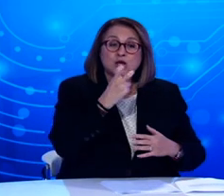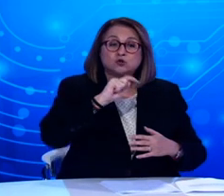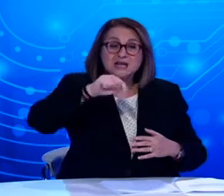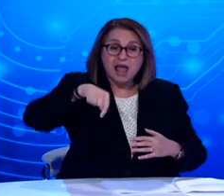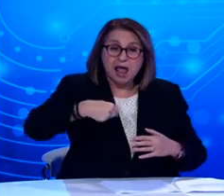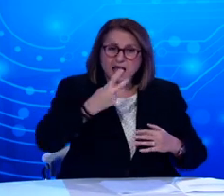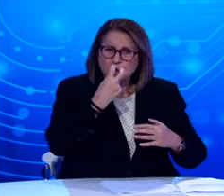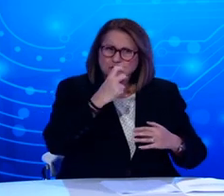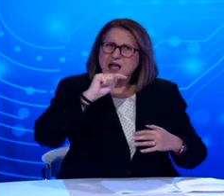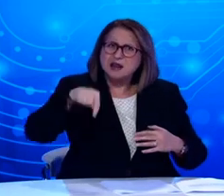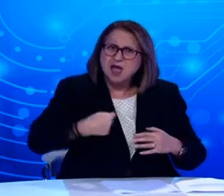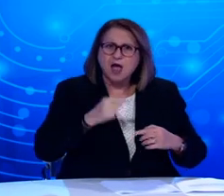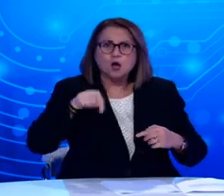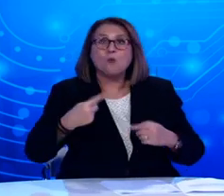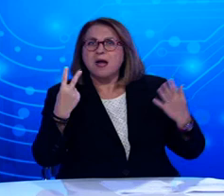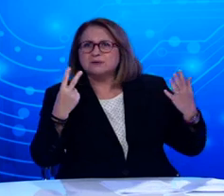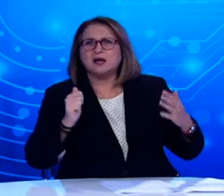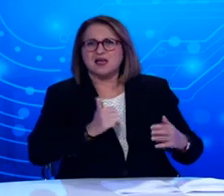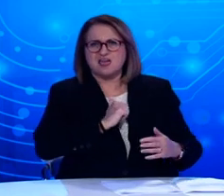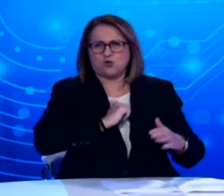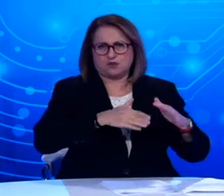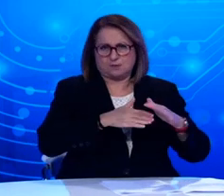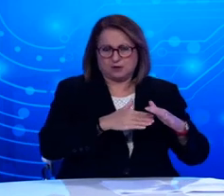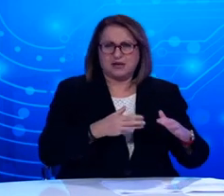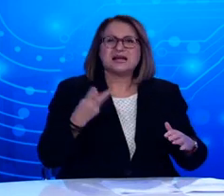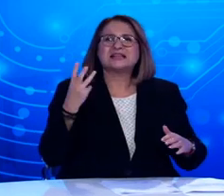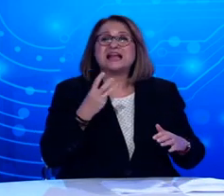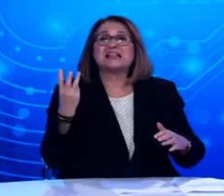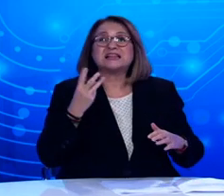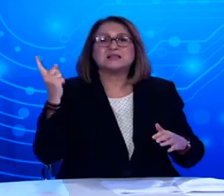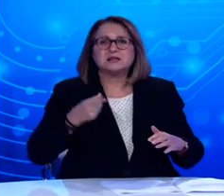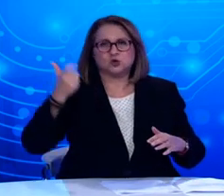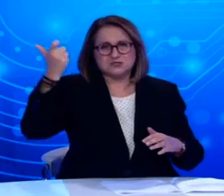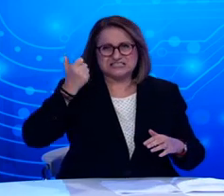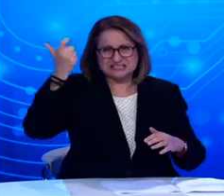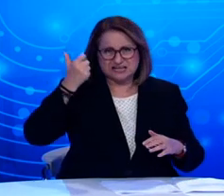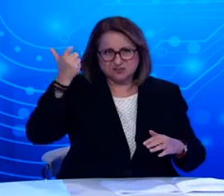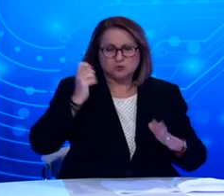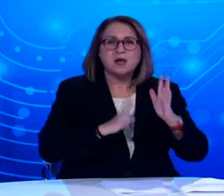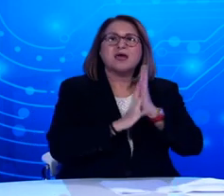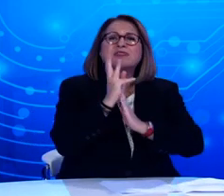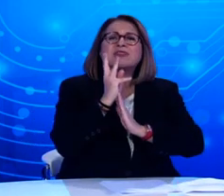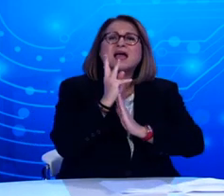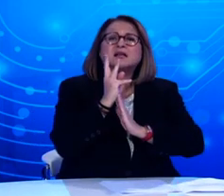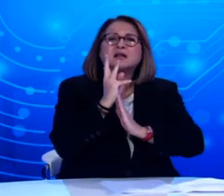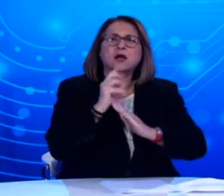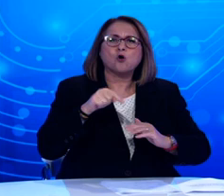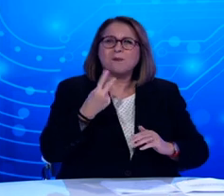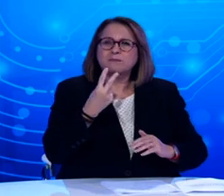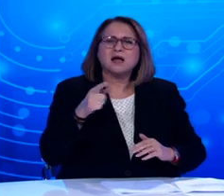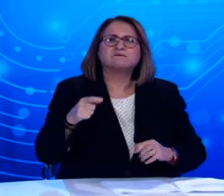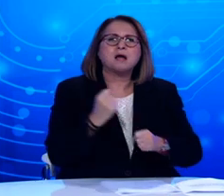υπάλληλοι, το 13,43% συνταξιούχοι και 13,27% είναι άνεργοι συμπολίτες μας.